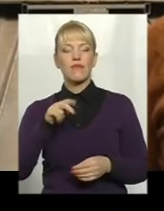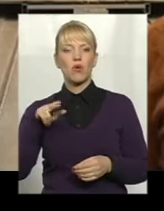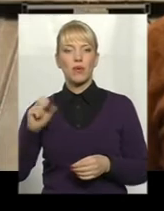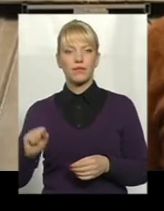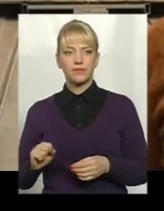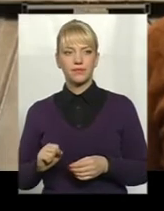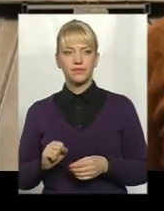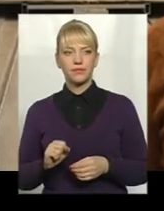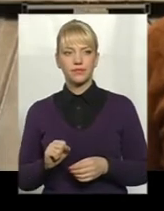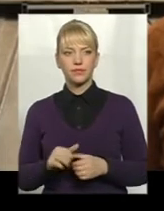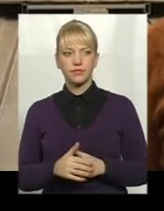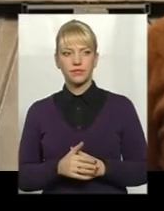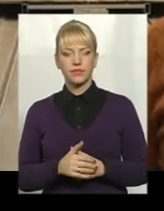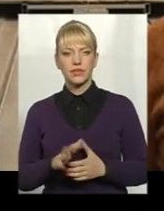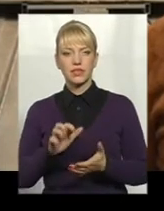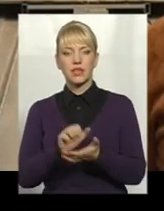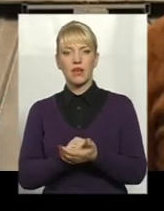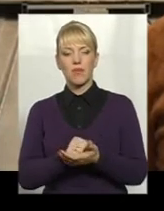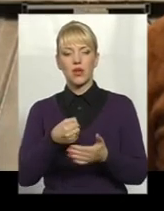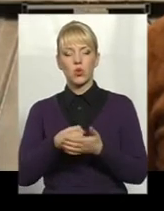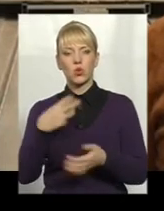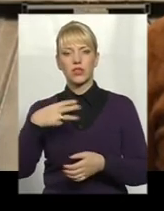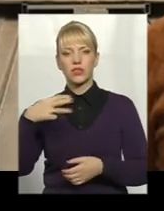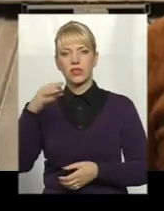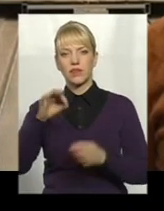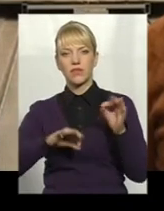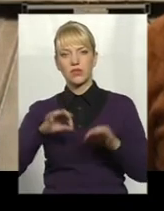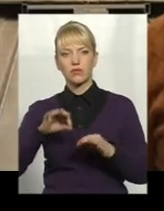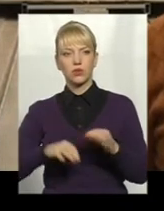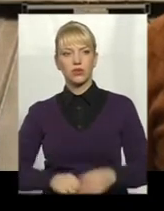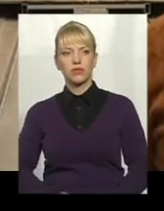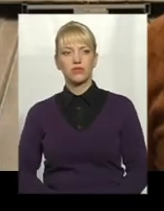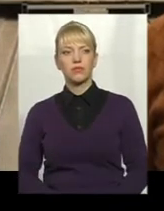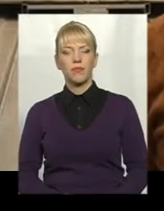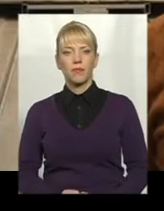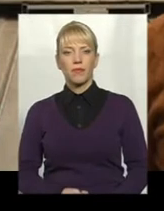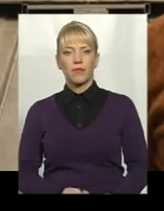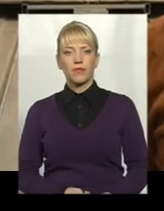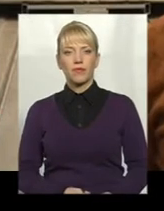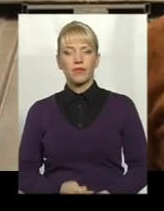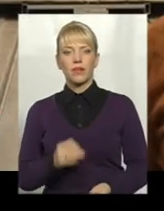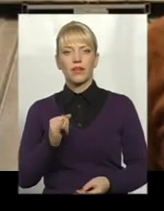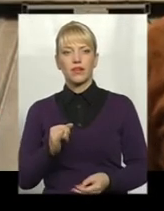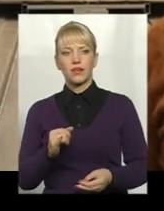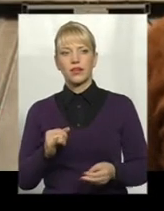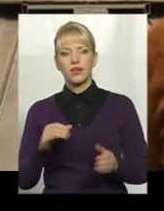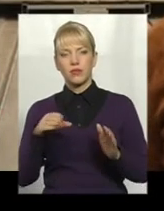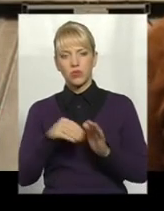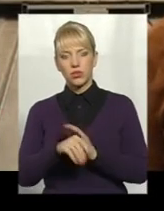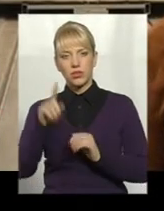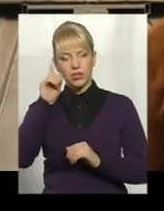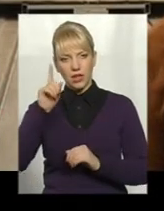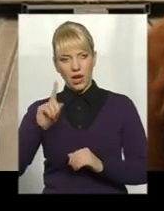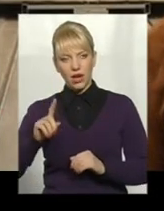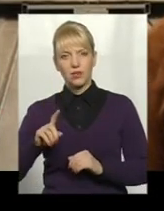займає до 30%. Включаючи, крім Європи, входить Ізраїль.